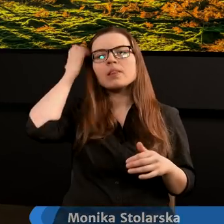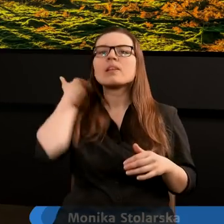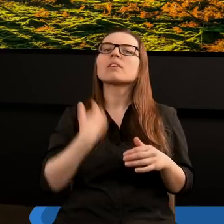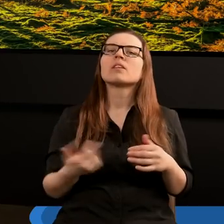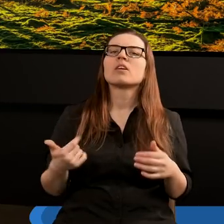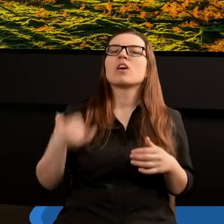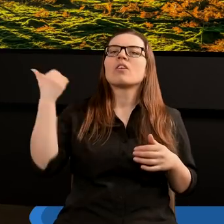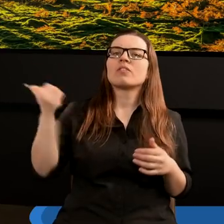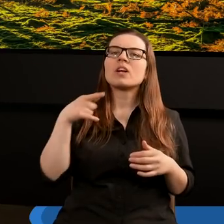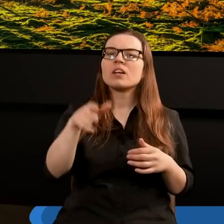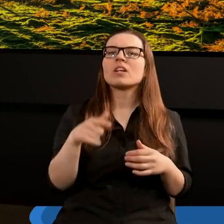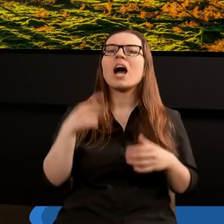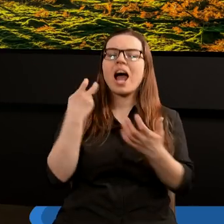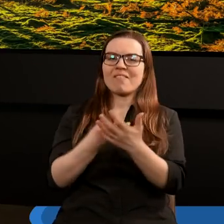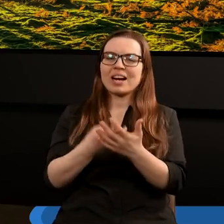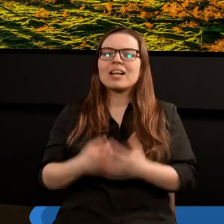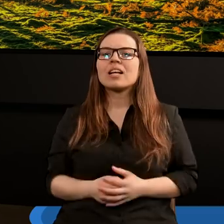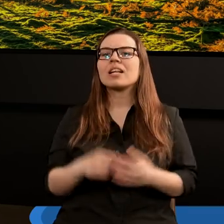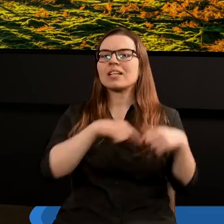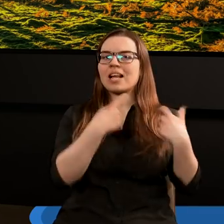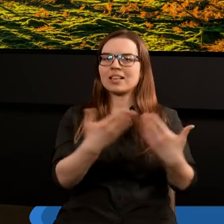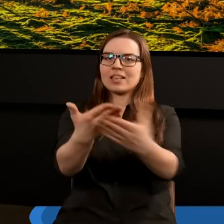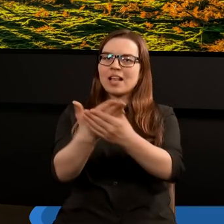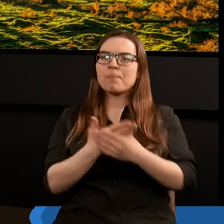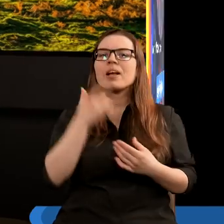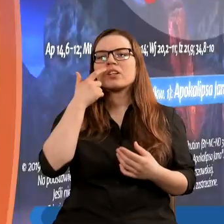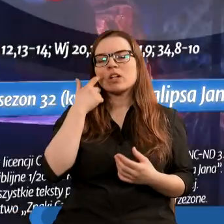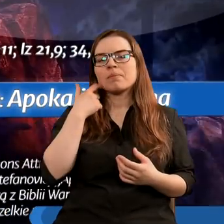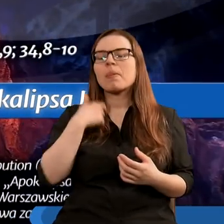tytuł Wieczna Boża Ewangelia. Serdecznie zapraszam.